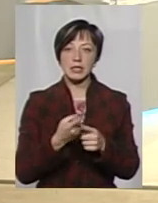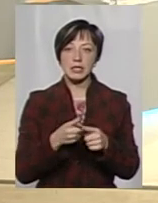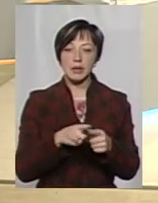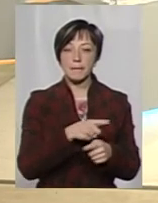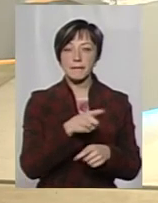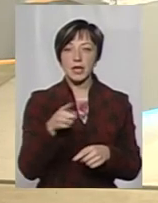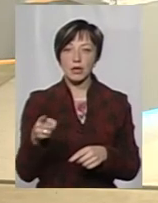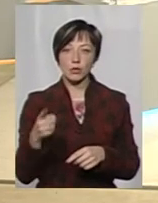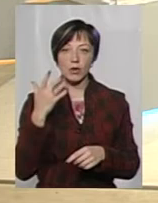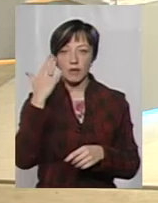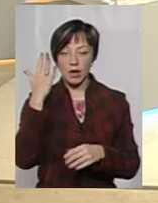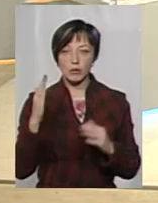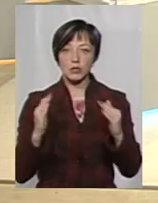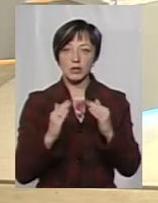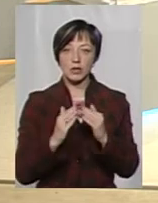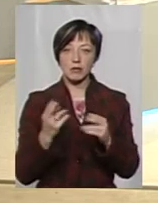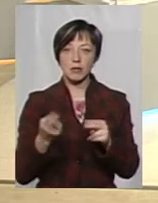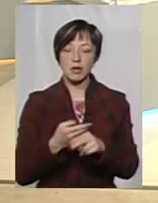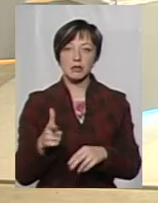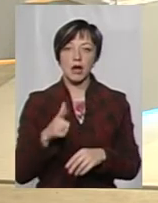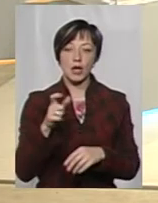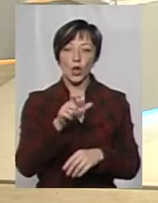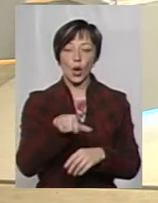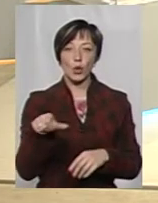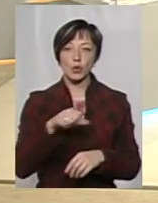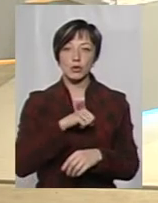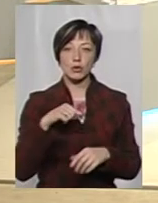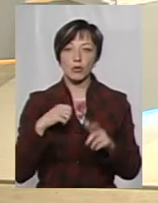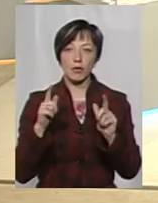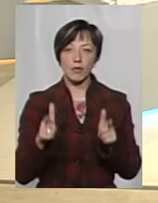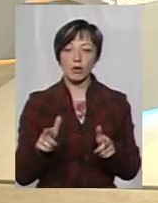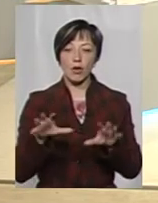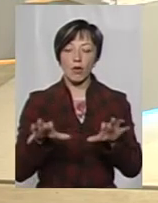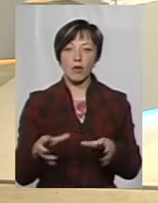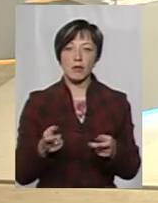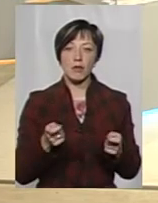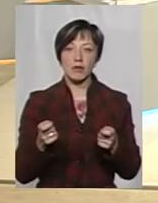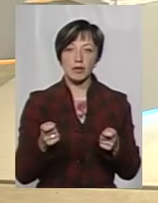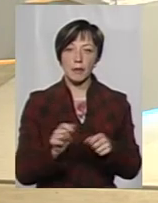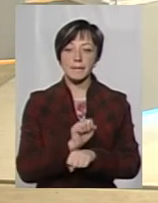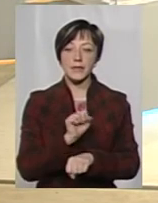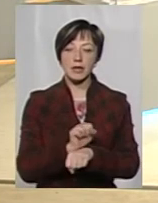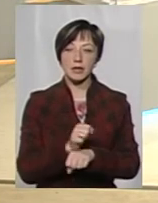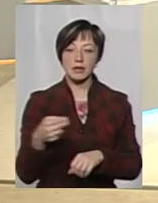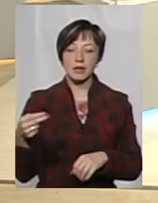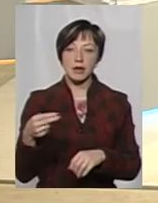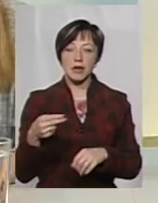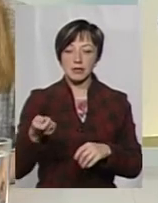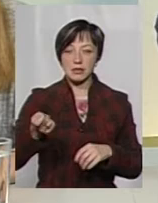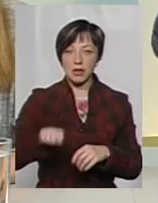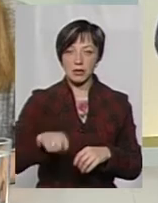період, уявляєте, що будинок стоїть без газу. Звичайно. Люди добровільно, голови правління йдуть, перекривають засобки, оскільки